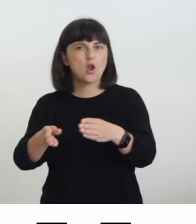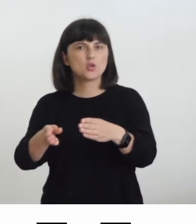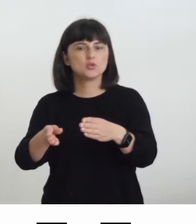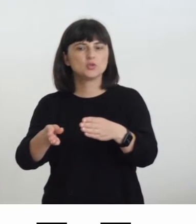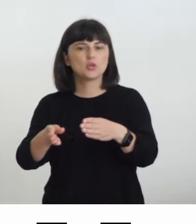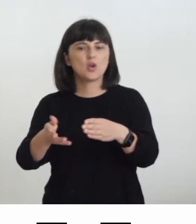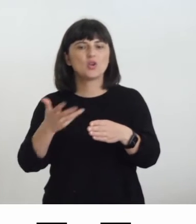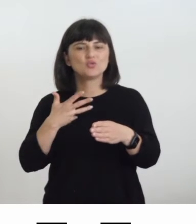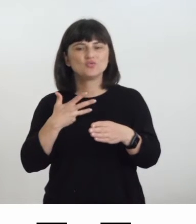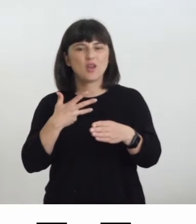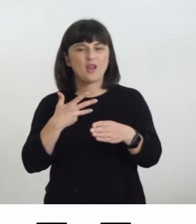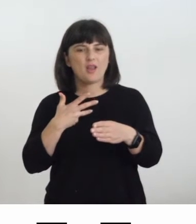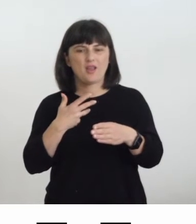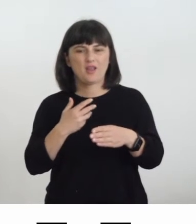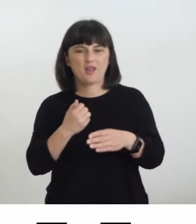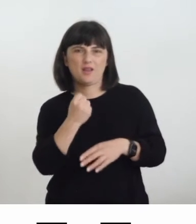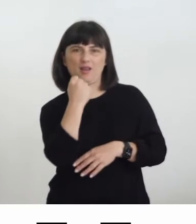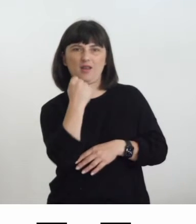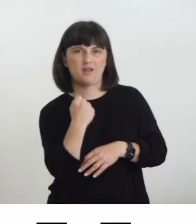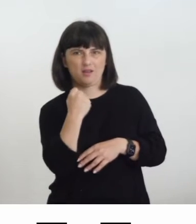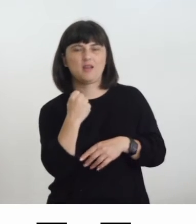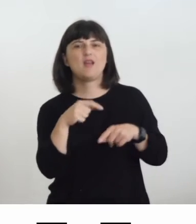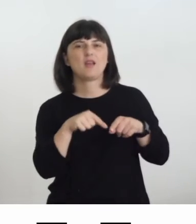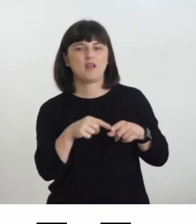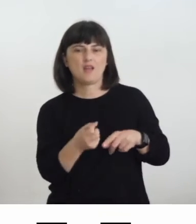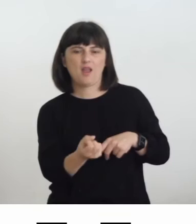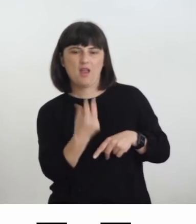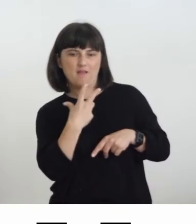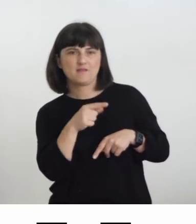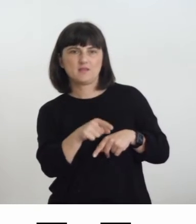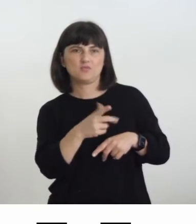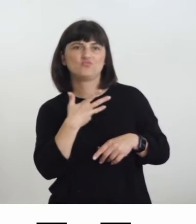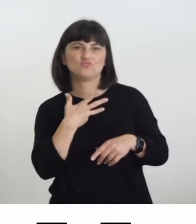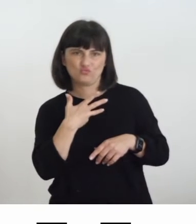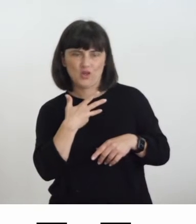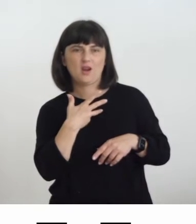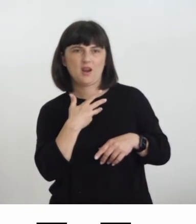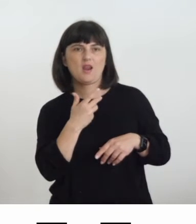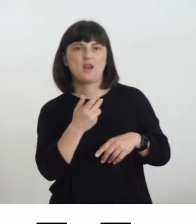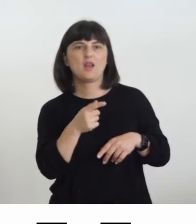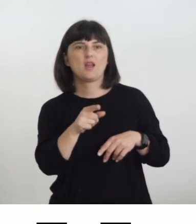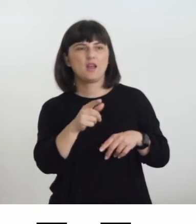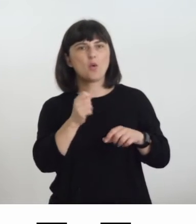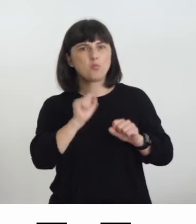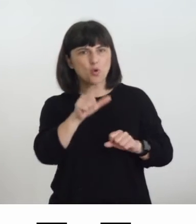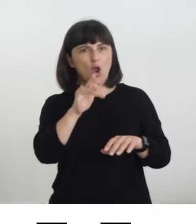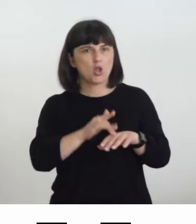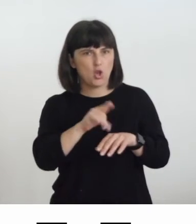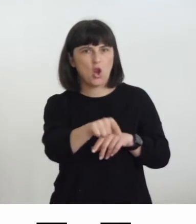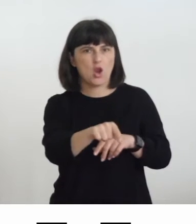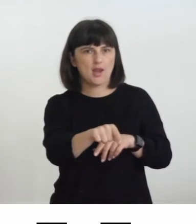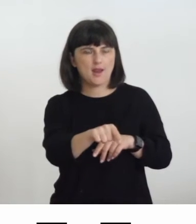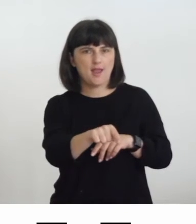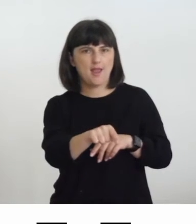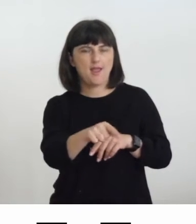piedestallo che segnala la presenza di un oggetto da esplorare, segnala la presenza anche per chi